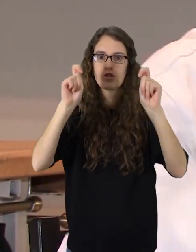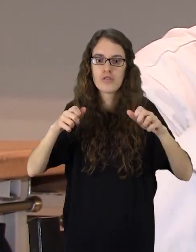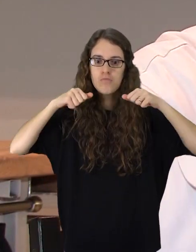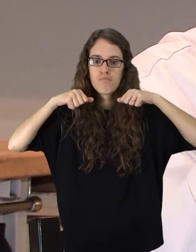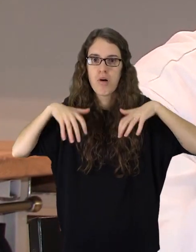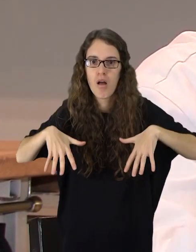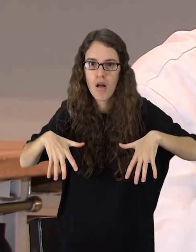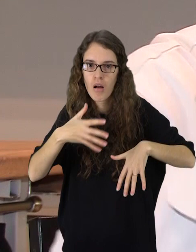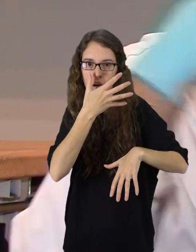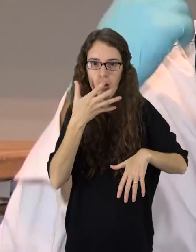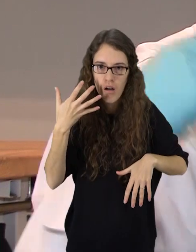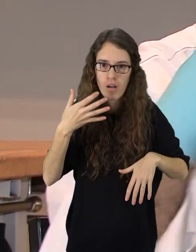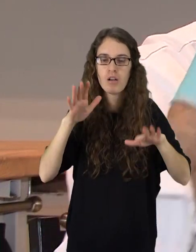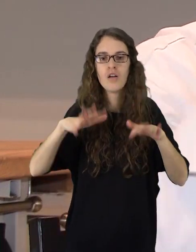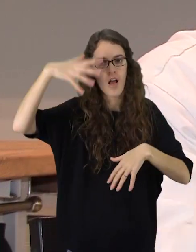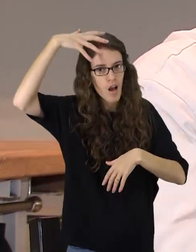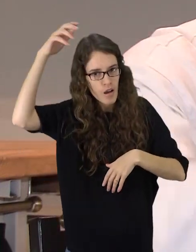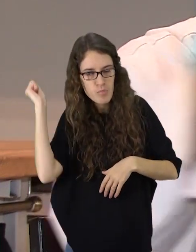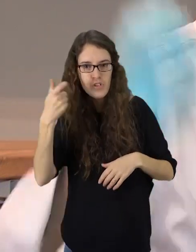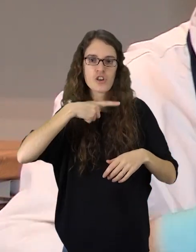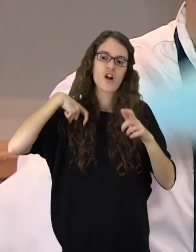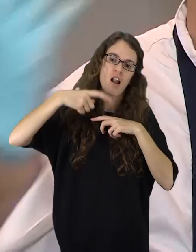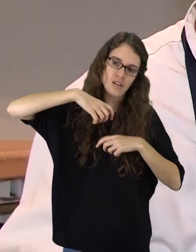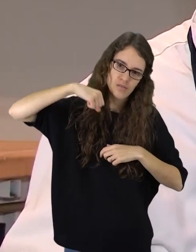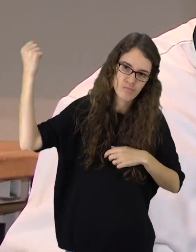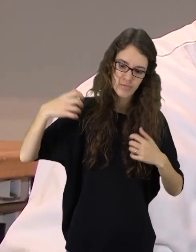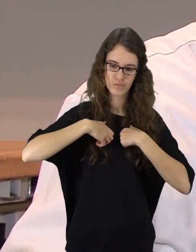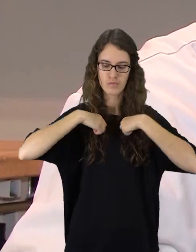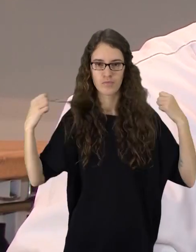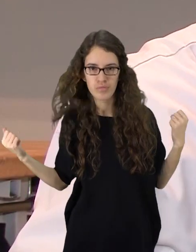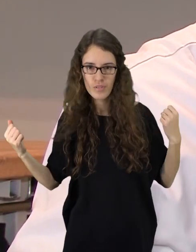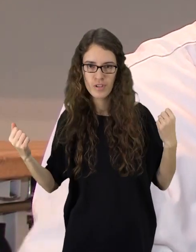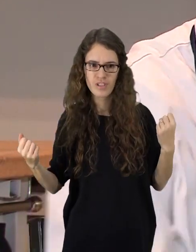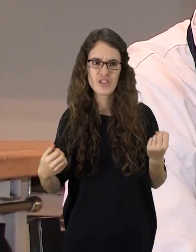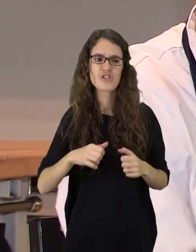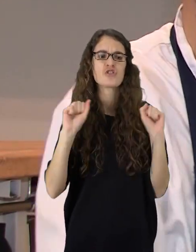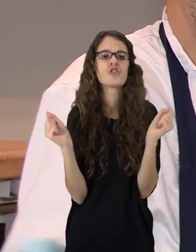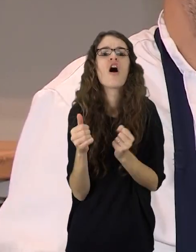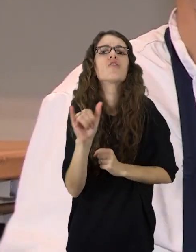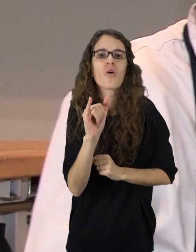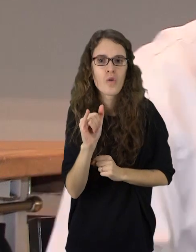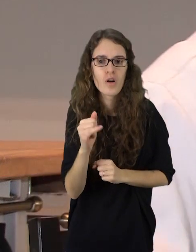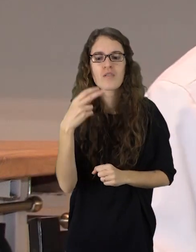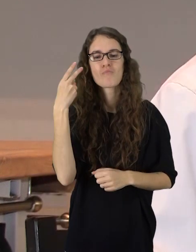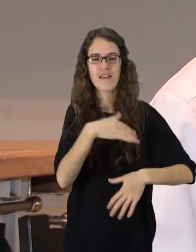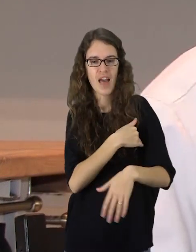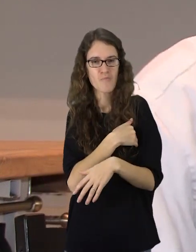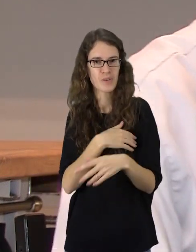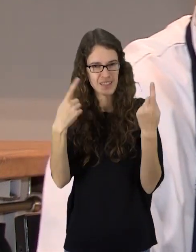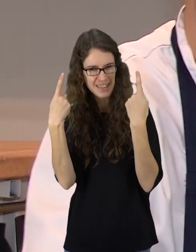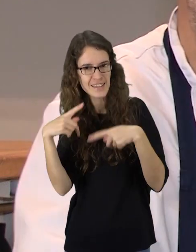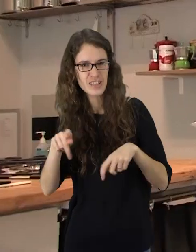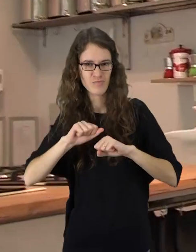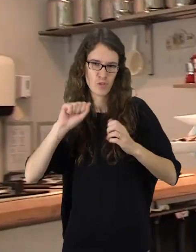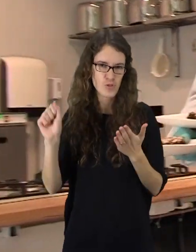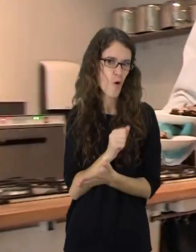Jau, kai šia yra, nu, nusijėmė kėpūrė, nusijėmė šaliką, nusijėmė pirkį, nusijėmė strūkė, čia kur ta šaltis, tik ten, nes yra labai sausa, tai jokie šaltis nėra